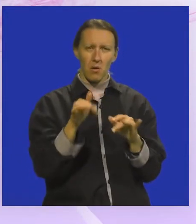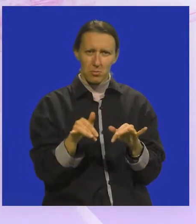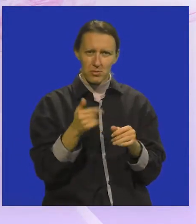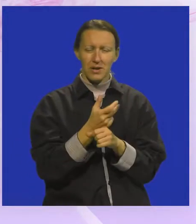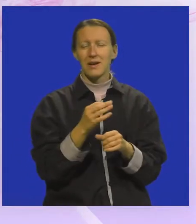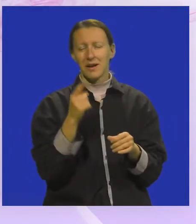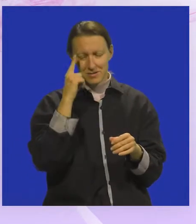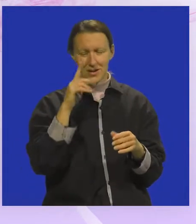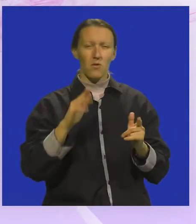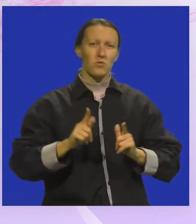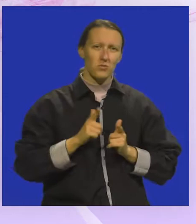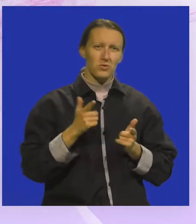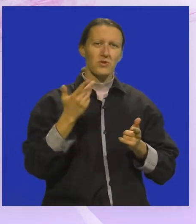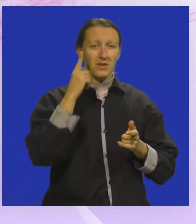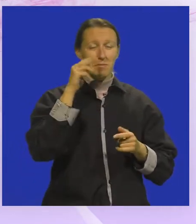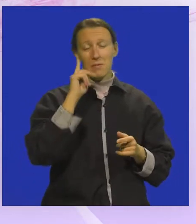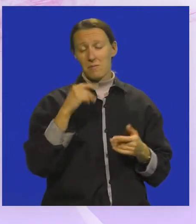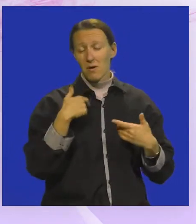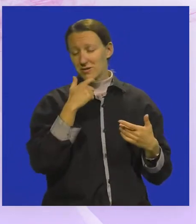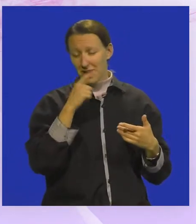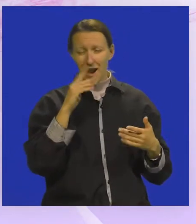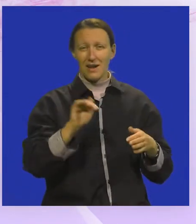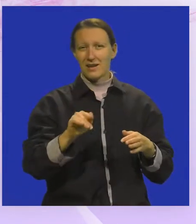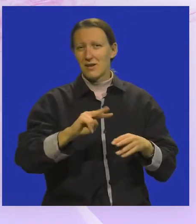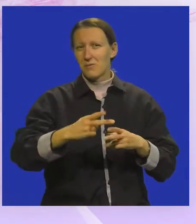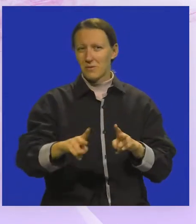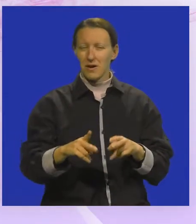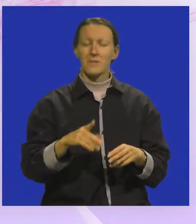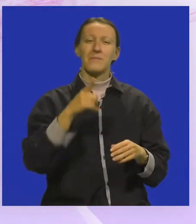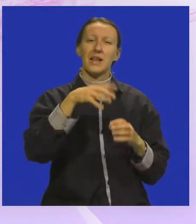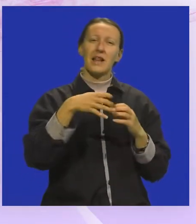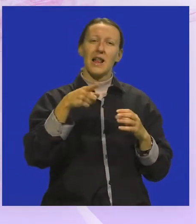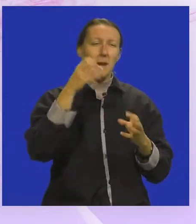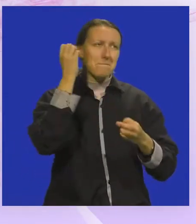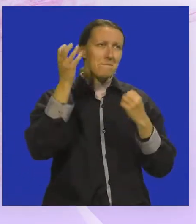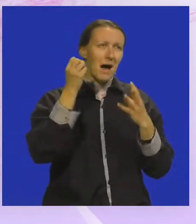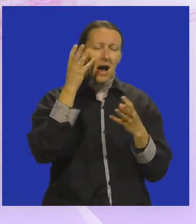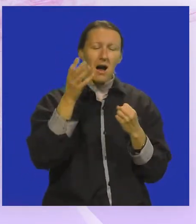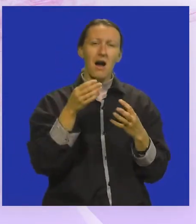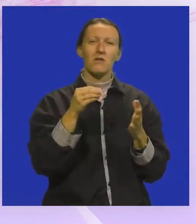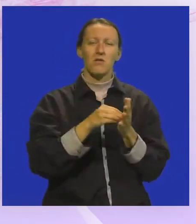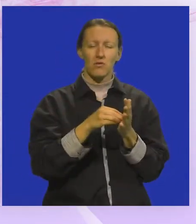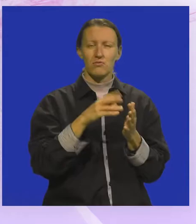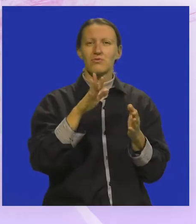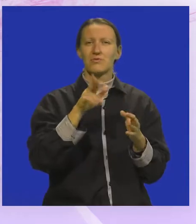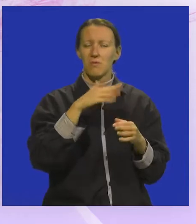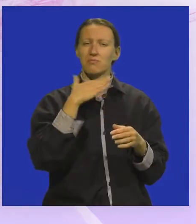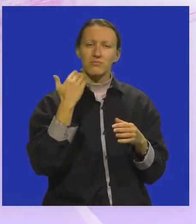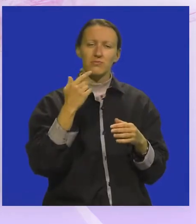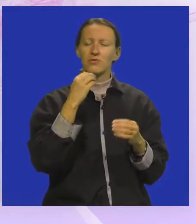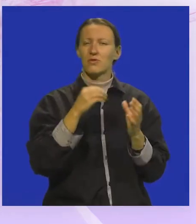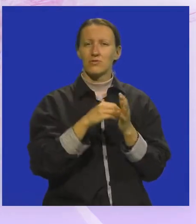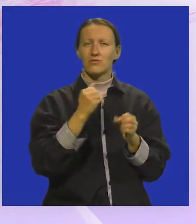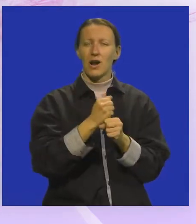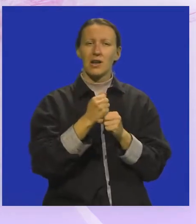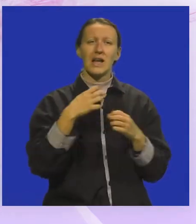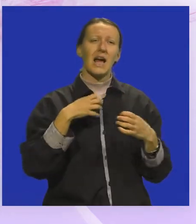nemo koji imamo neke godine, ali i dalje je ta mašta, ta kreativnost jako, jako prisutno svemo što se radi.